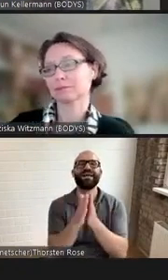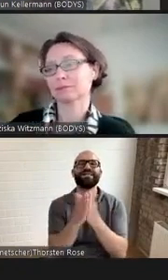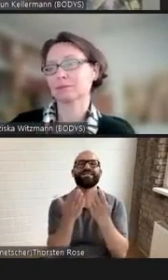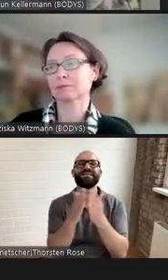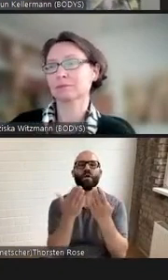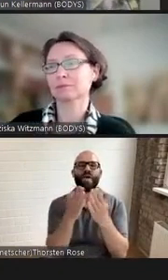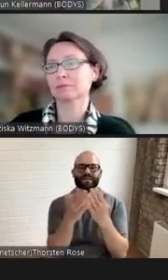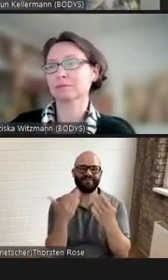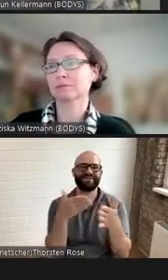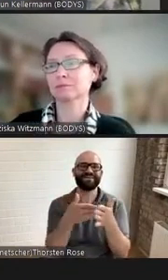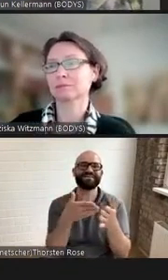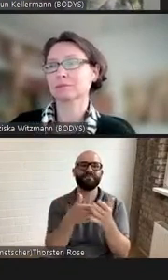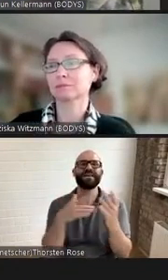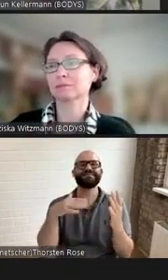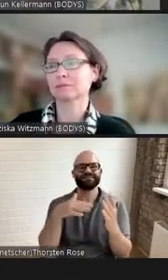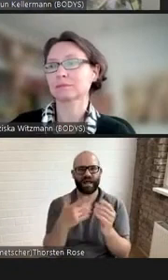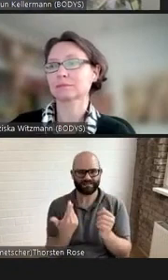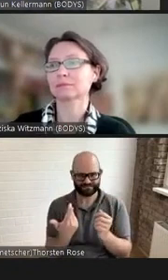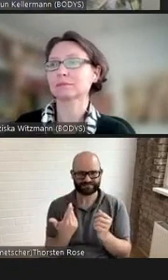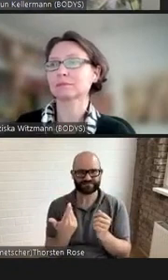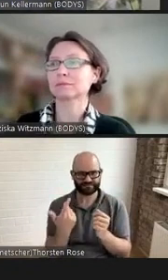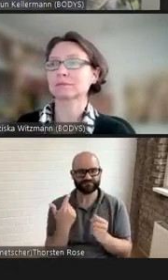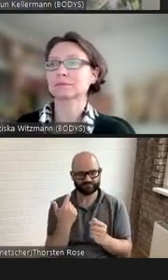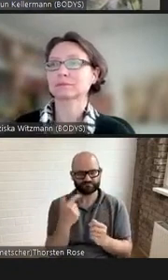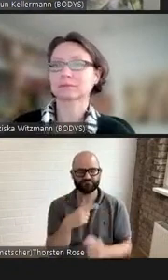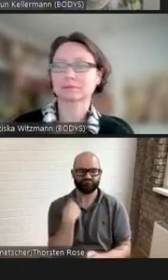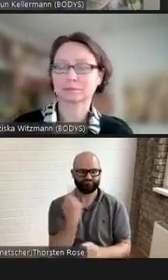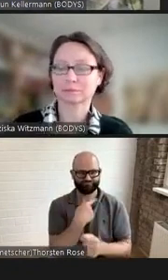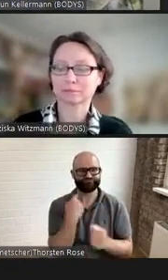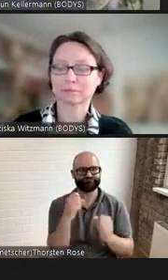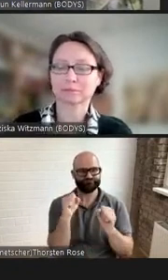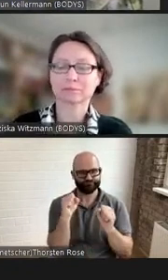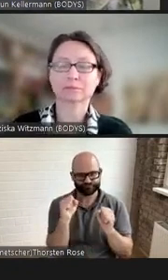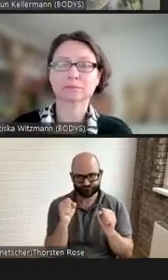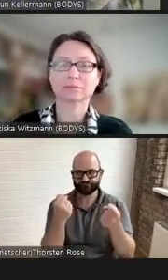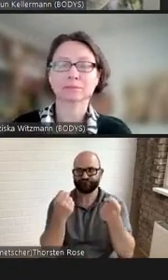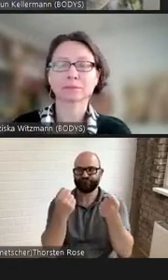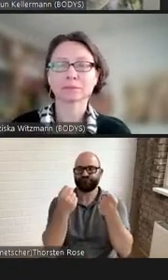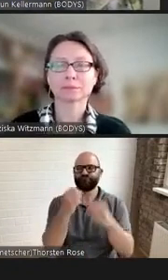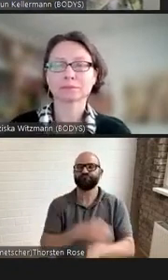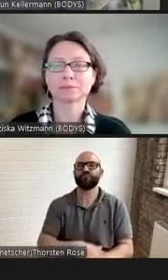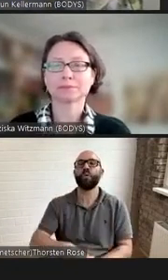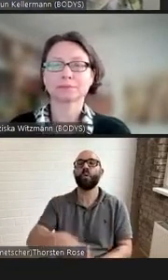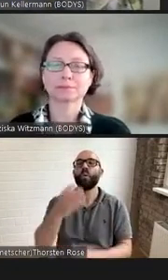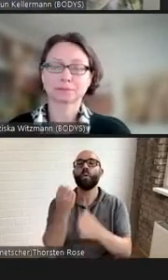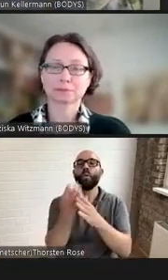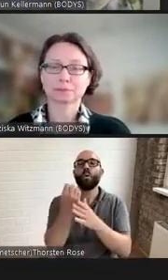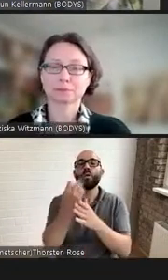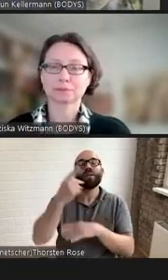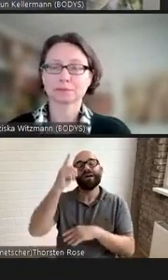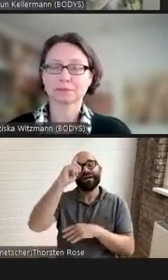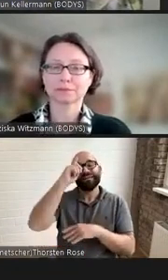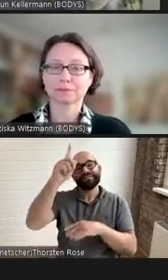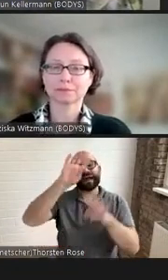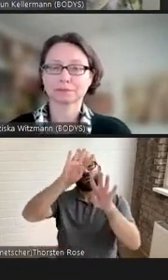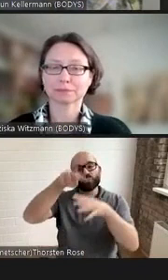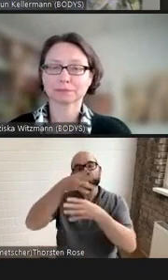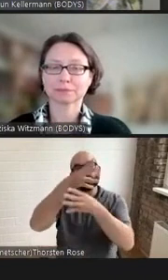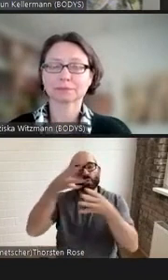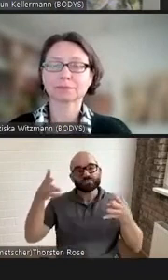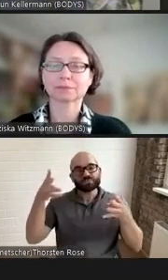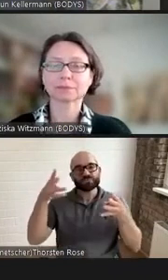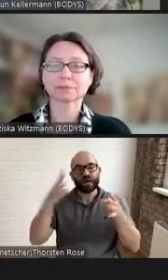über kommunale Stereotype kulturelle Denkmuster in Bezug auf Behinderung